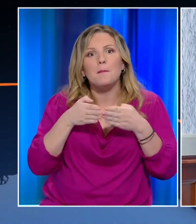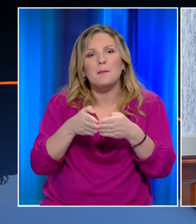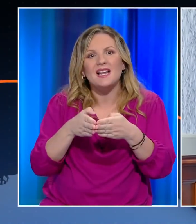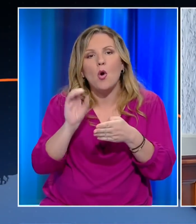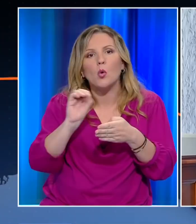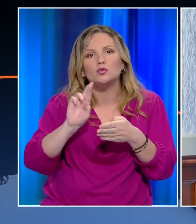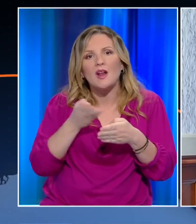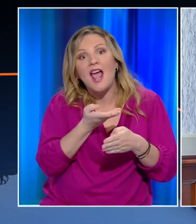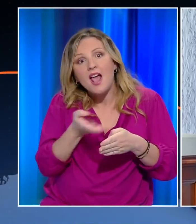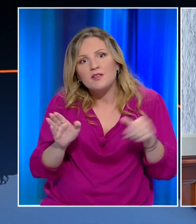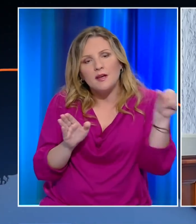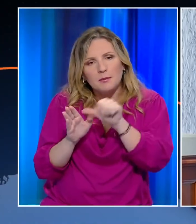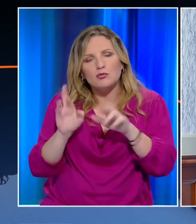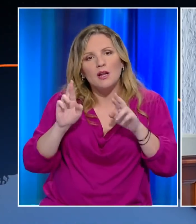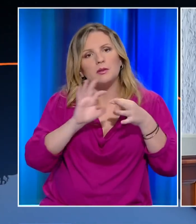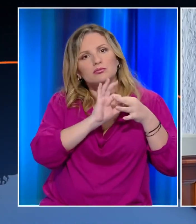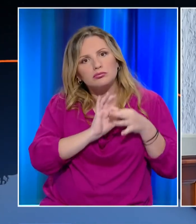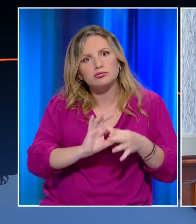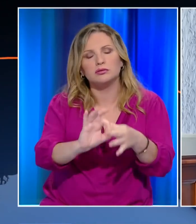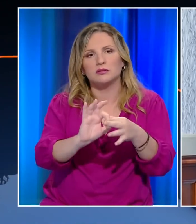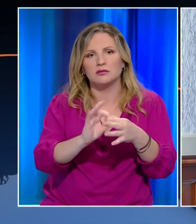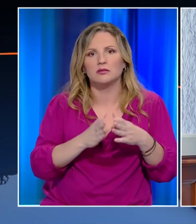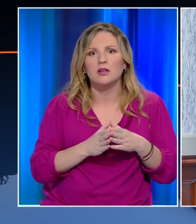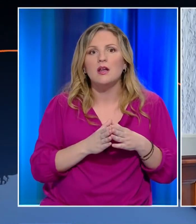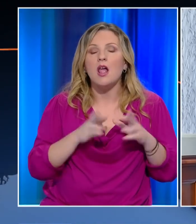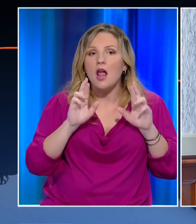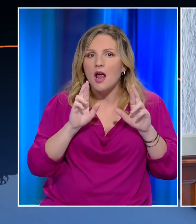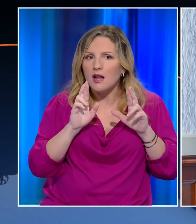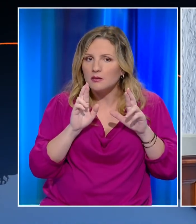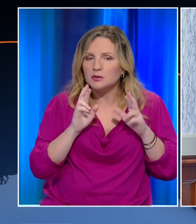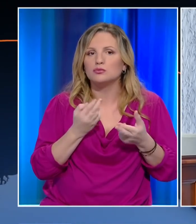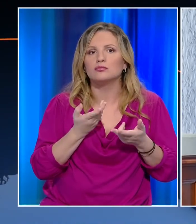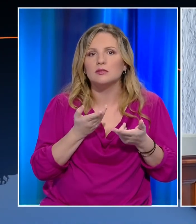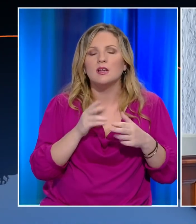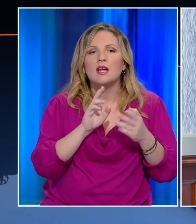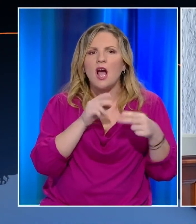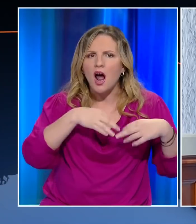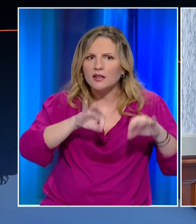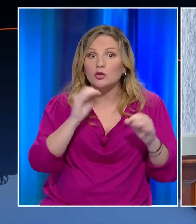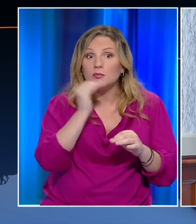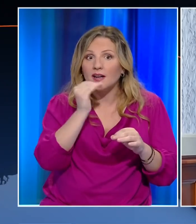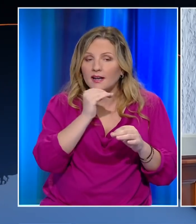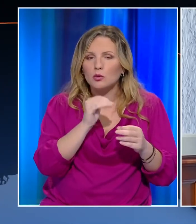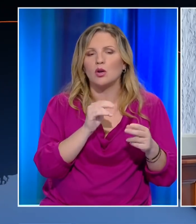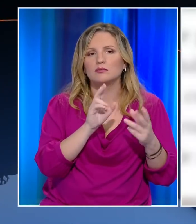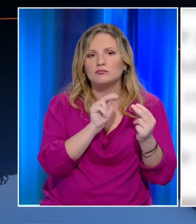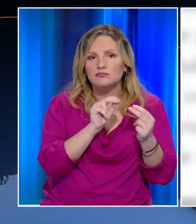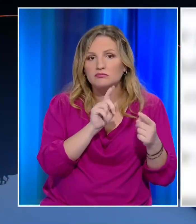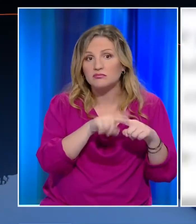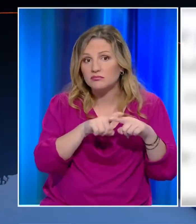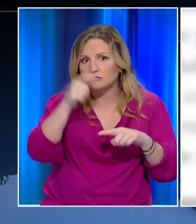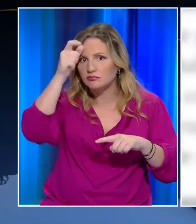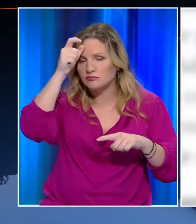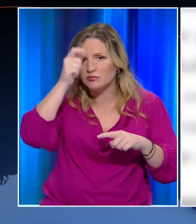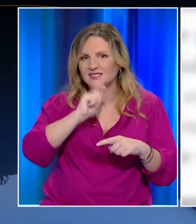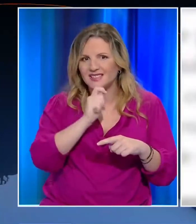άλλα θετικά βήματα και ελπίζω οι διαρρευνητικές μας συνομιλίες με την Τουρκία να ξεκινήσουν γρήγορα. Σε